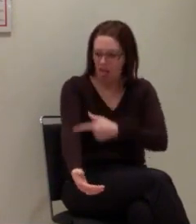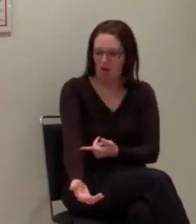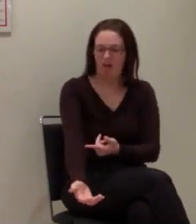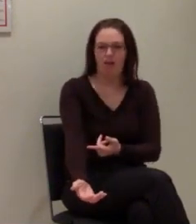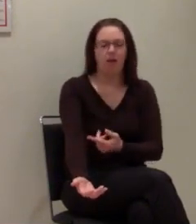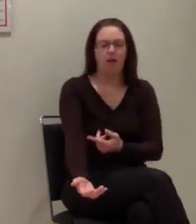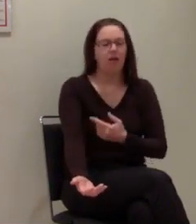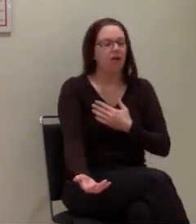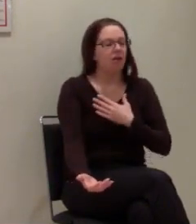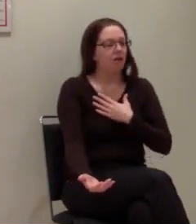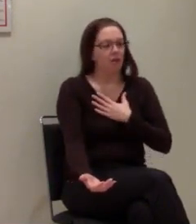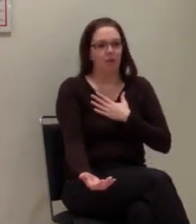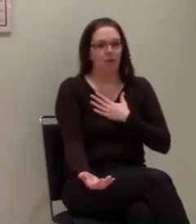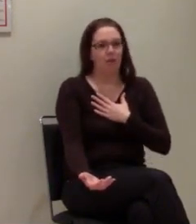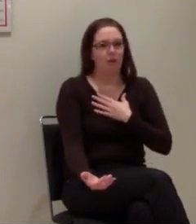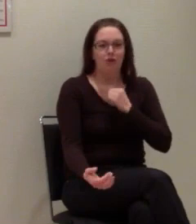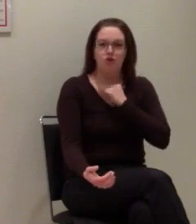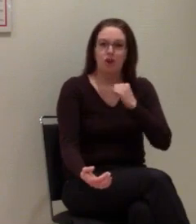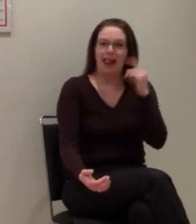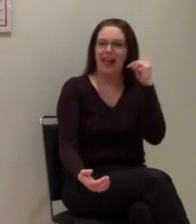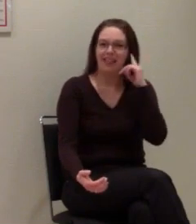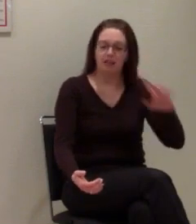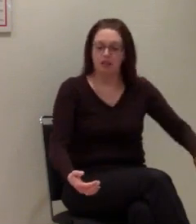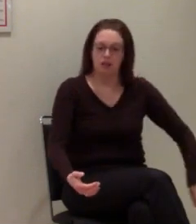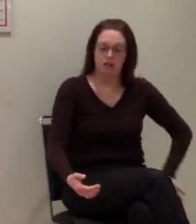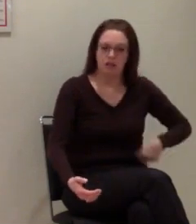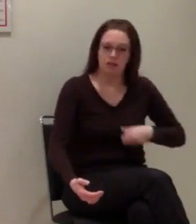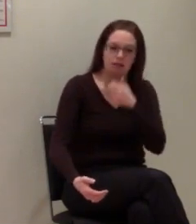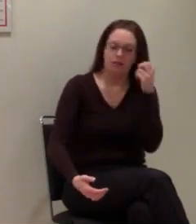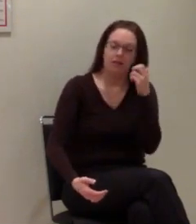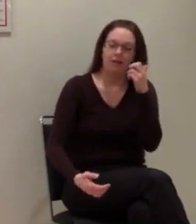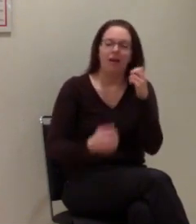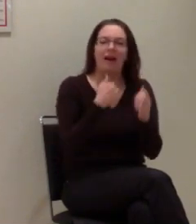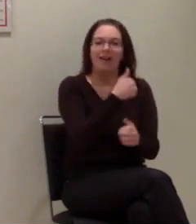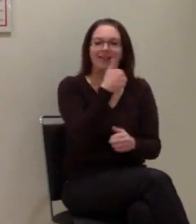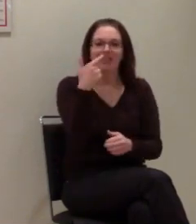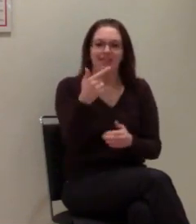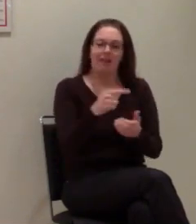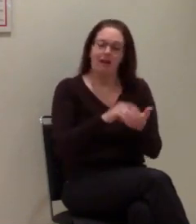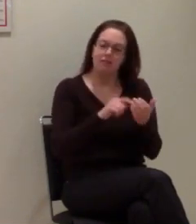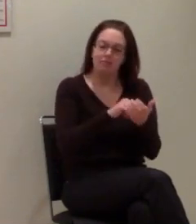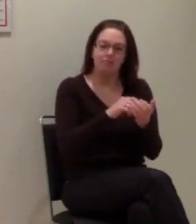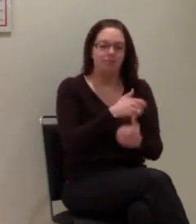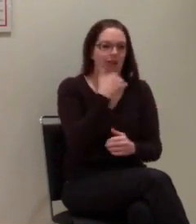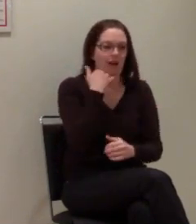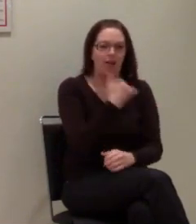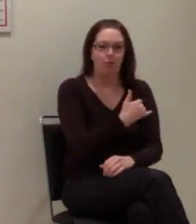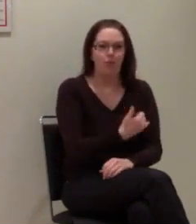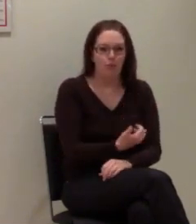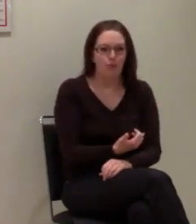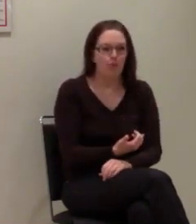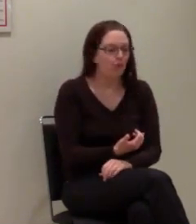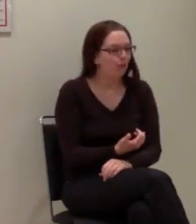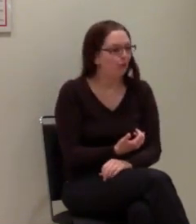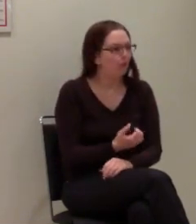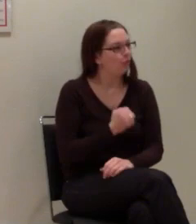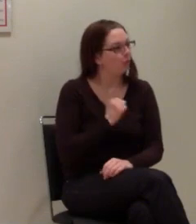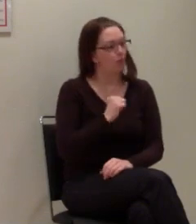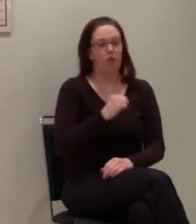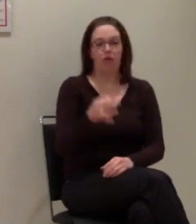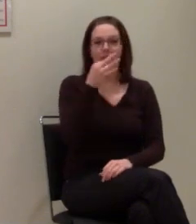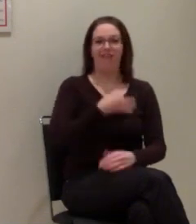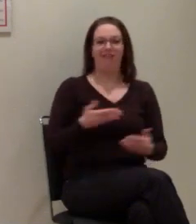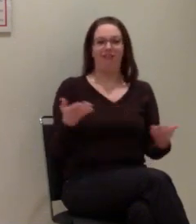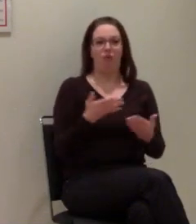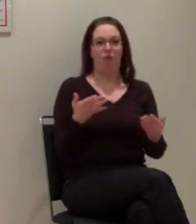Dann ich dann natürlich geistert gegenwärtig mein Handy aus der Tasche geholt. Habe sofort die 112 gewählt. Und wurde auch sofort gefragt,